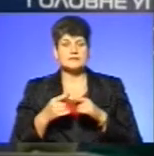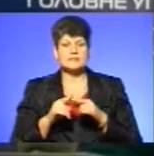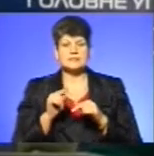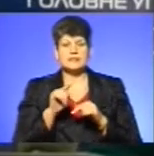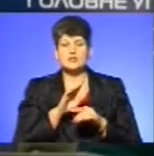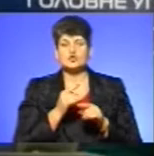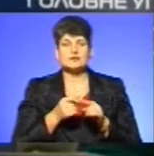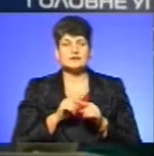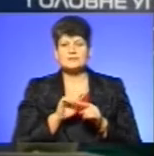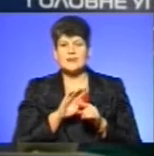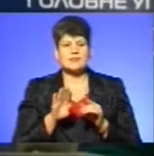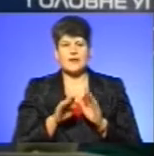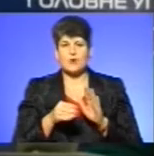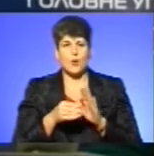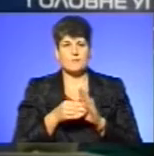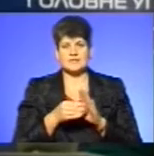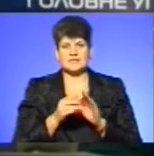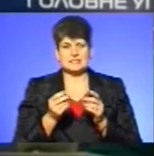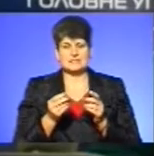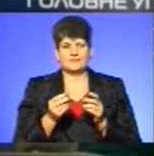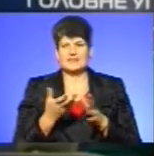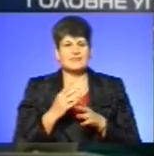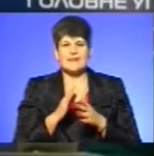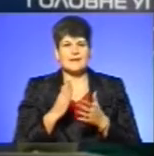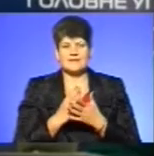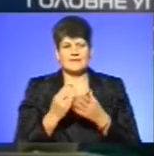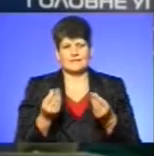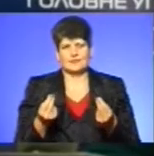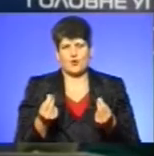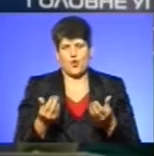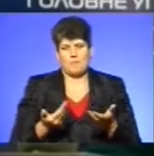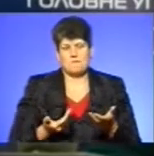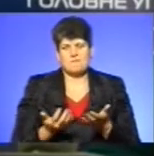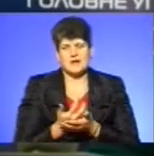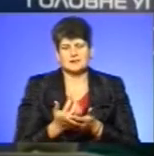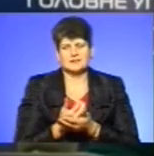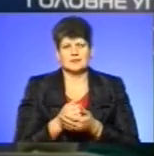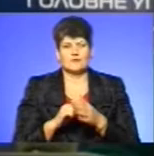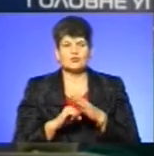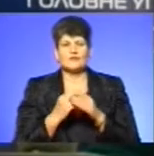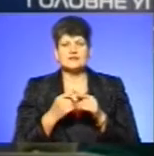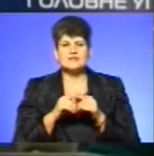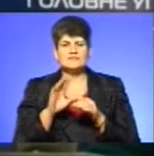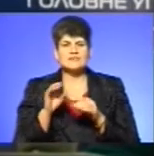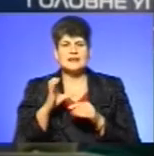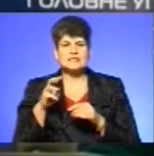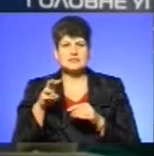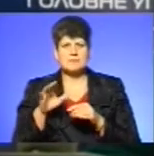на комерційної основі, а всі смс-розсилки є